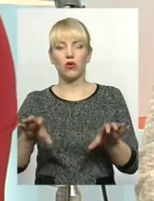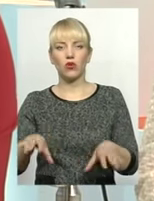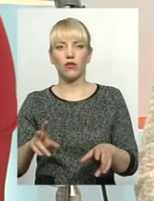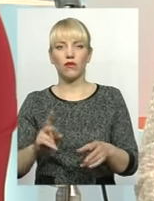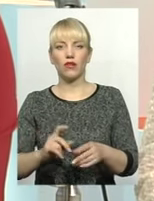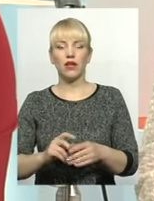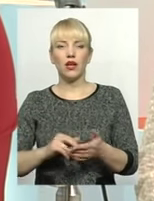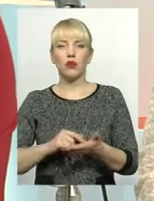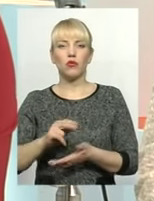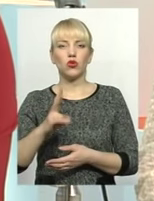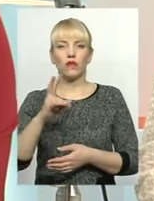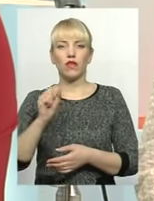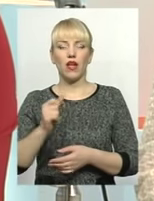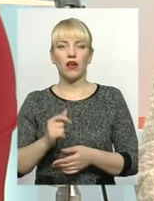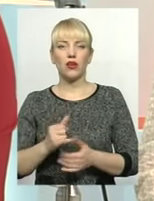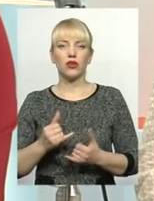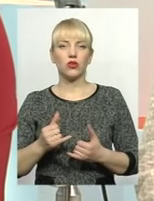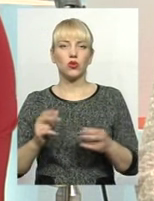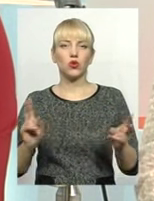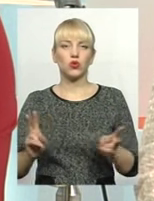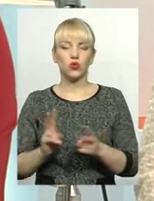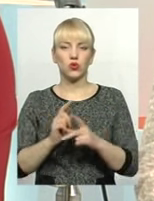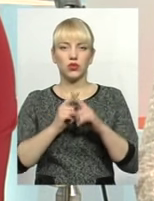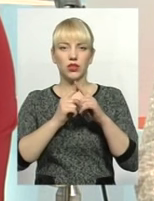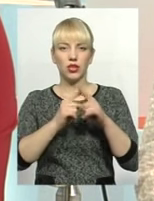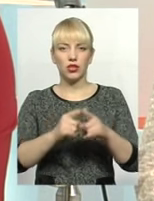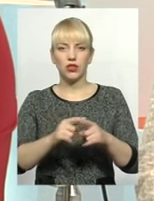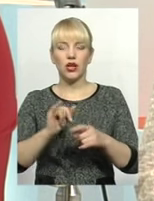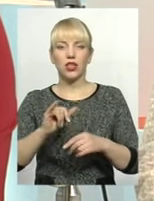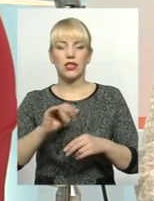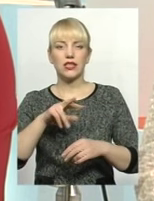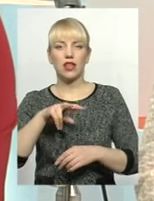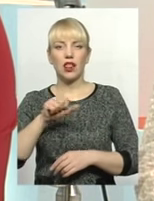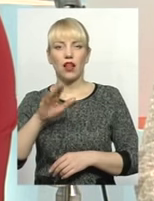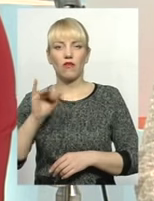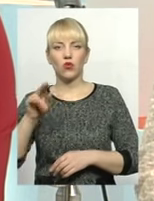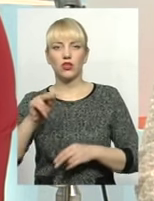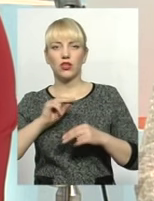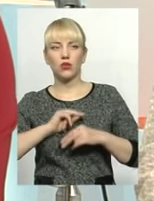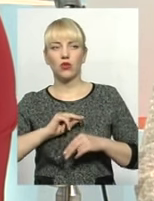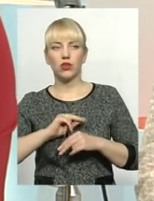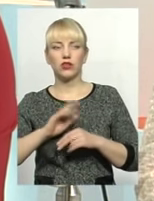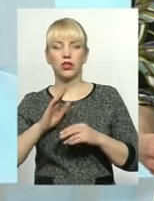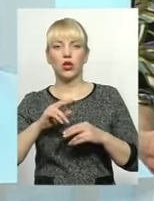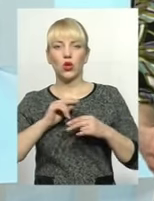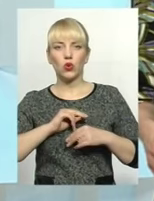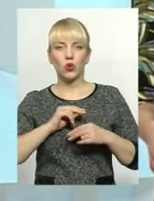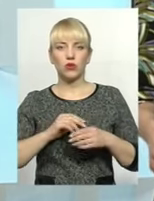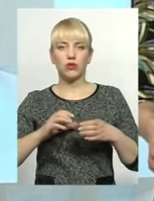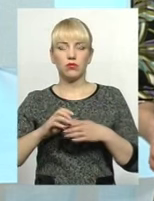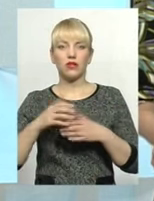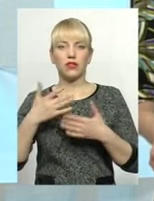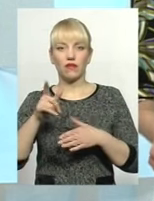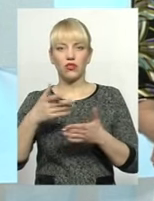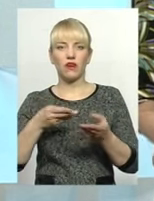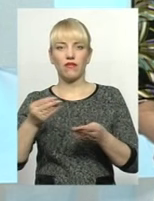щодо вирішення проблем, і Славутський колективний трудовий спір, ми також завтра будемо писати подання про зняття, тому що там проплата